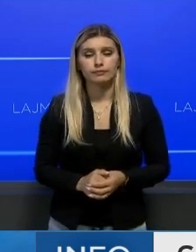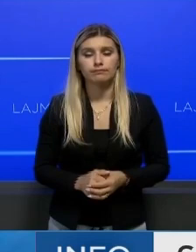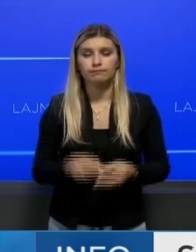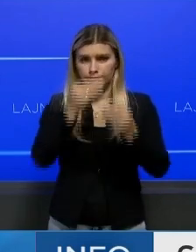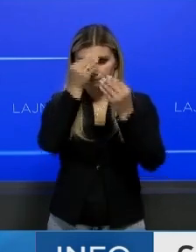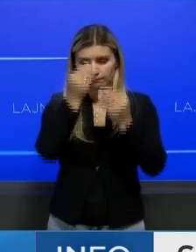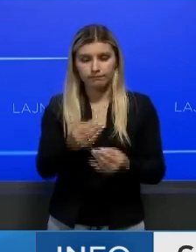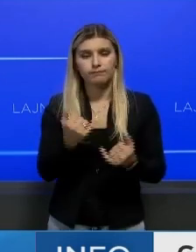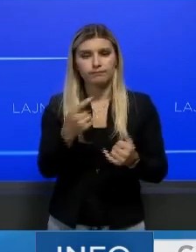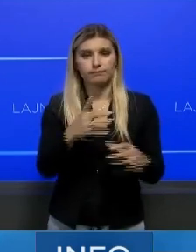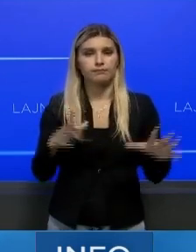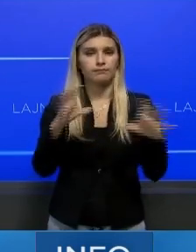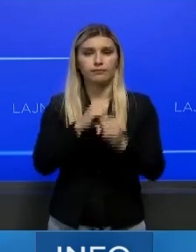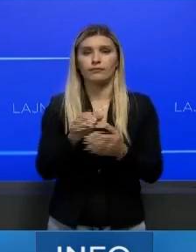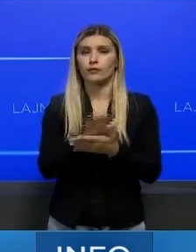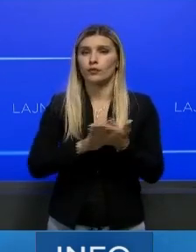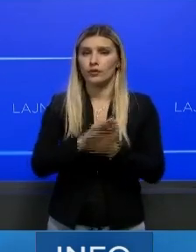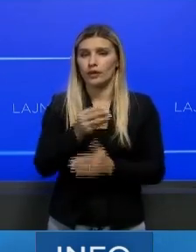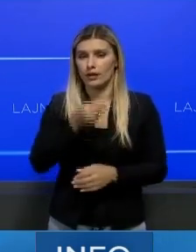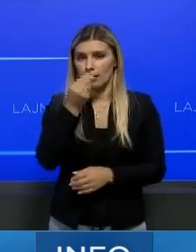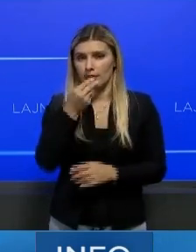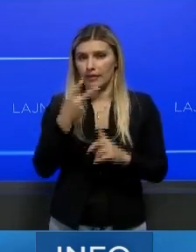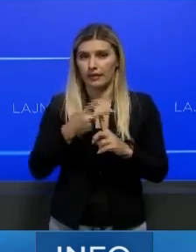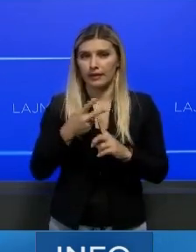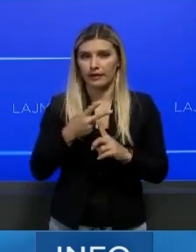Të ndërruar shikues me ka që po e përmbyllim